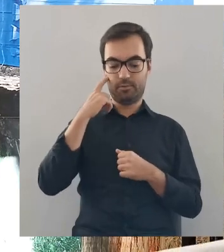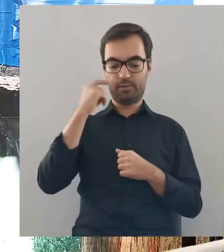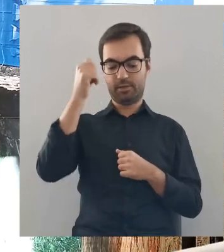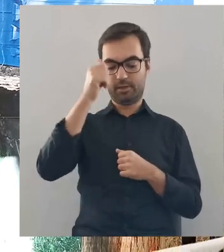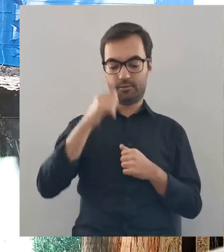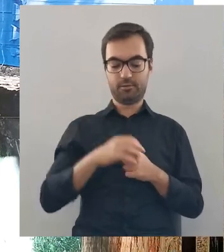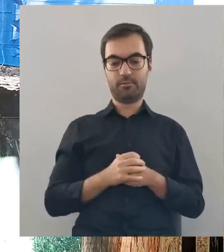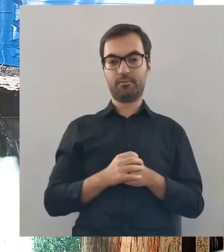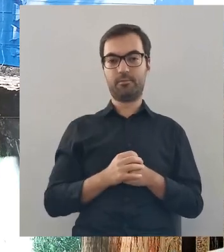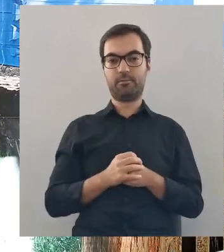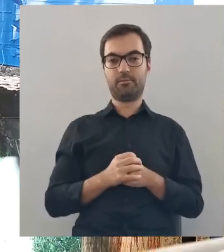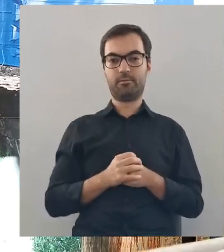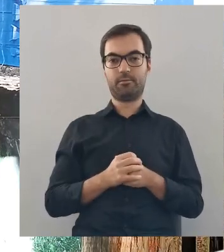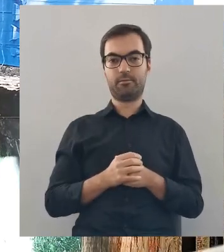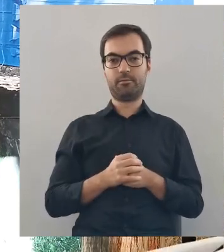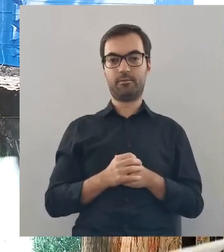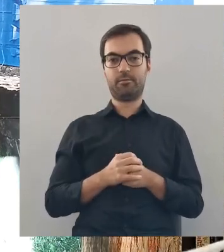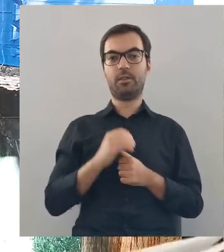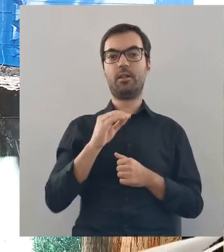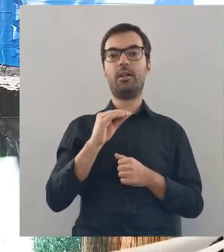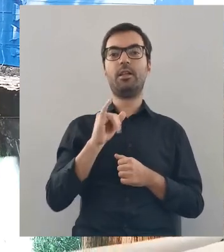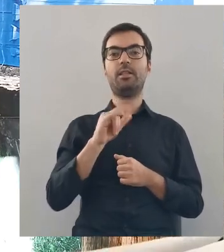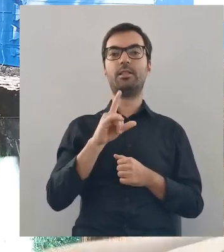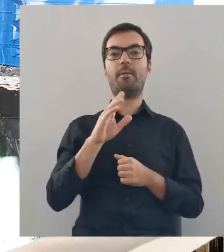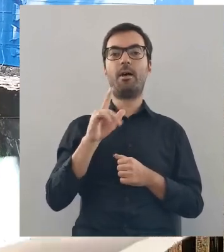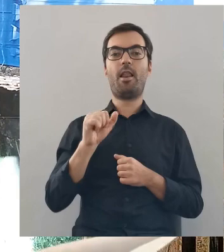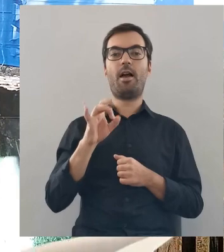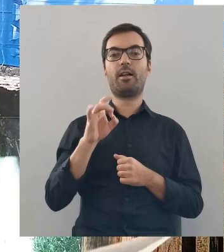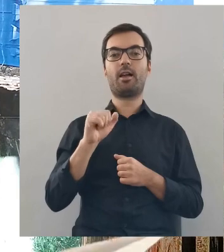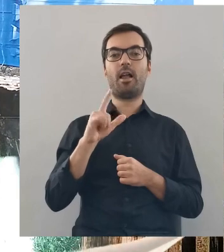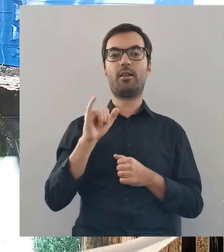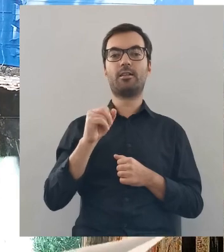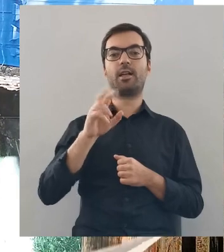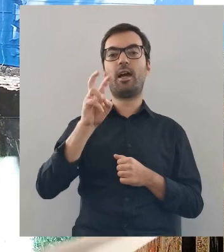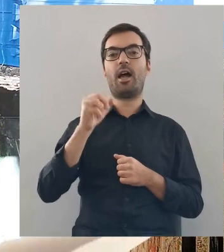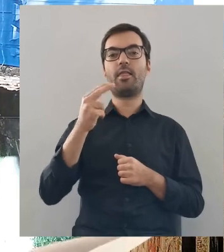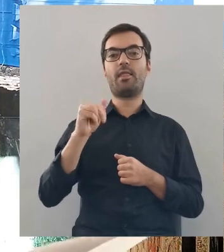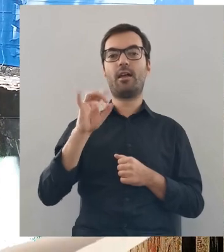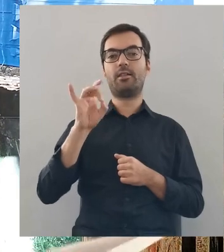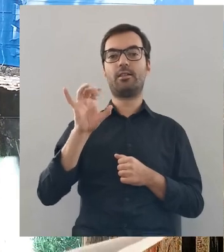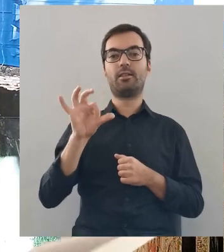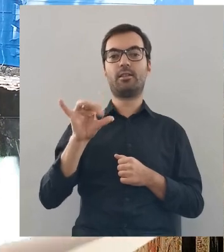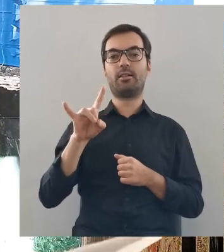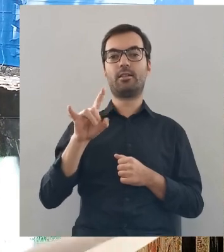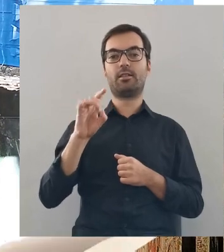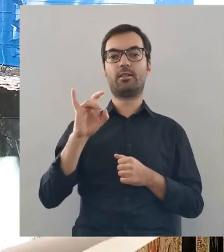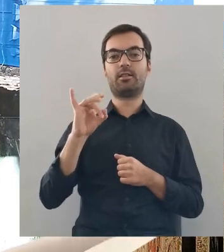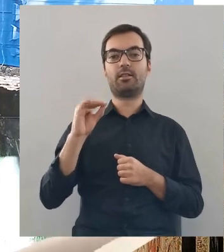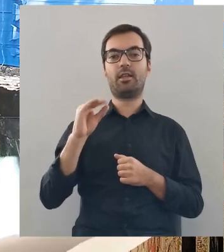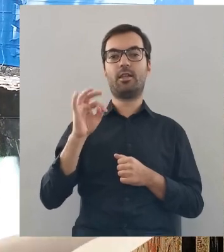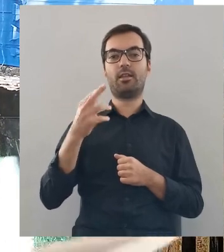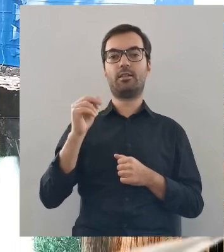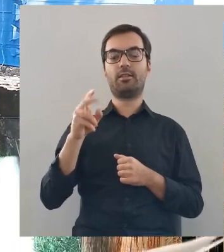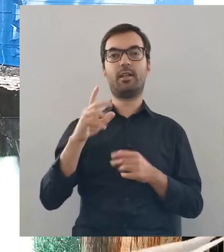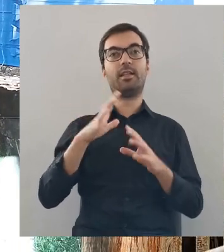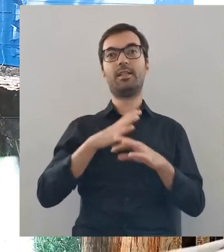przypomnieć ich nazwiska, zresztą w świętej pamięci, Izabella Galicka i Hanna Sygietyńska.